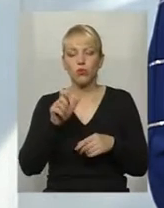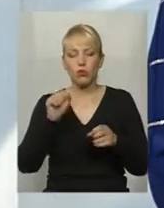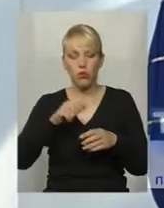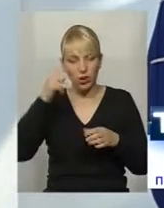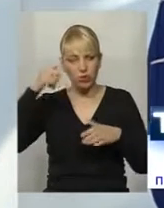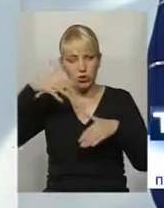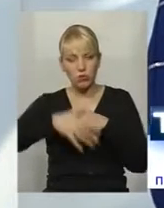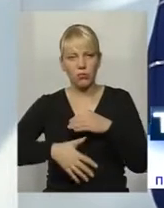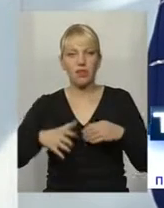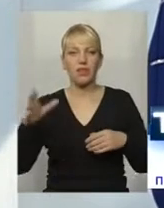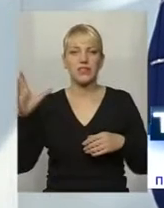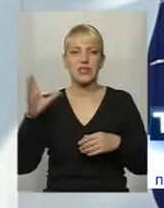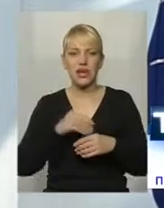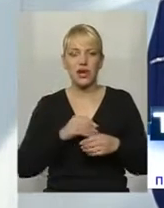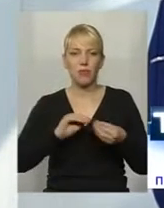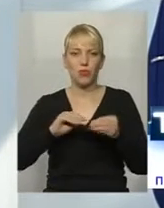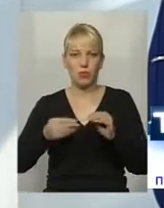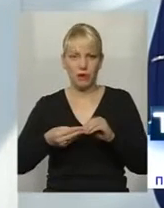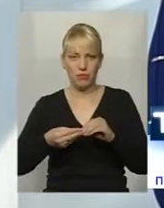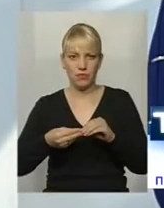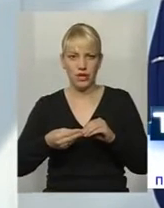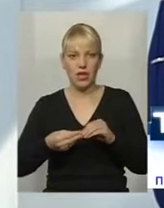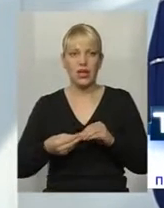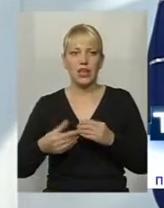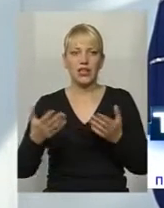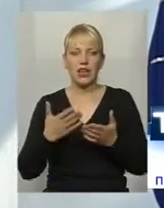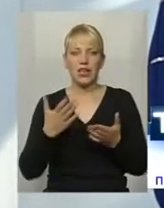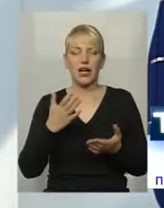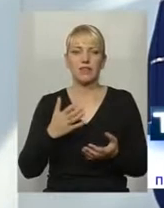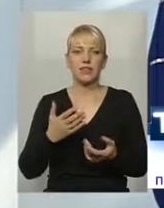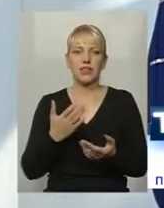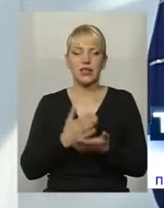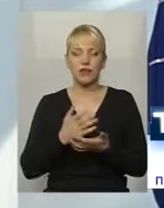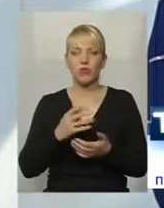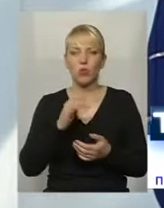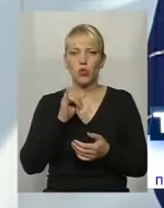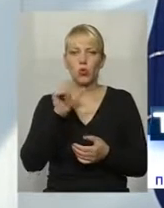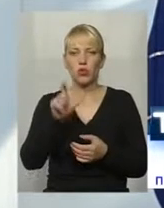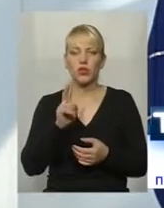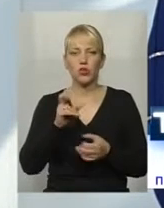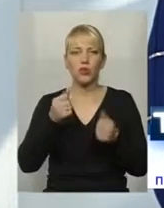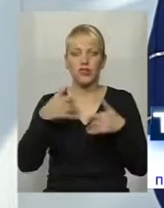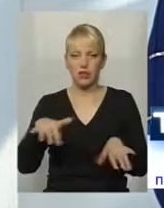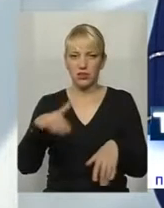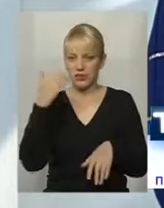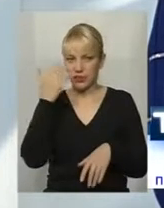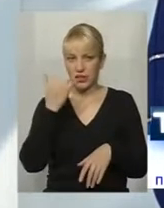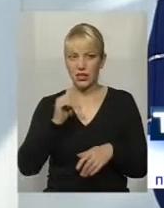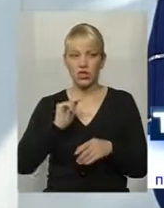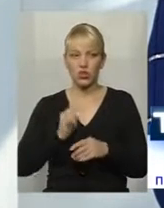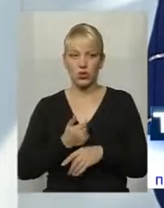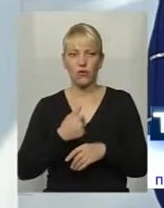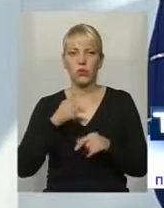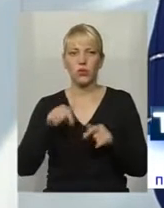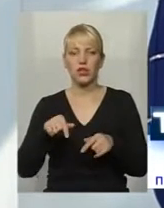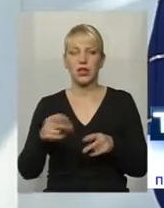глибиною безодній цієї, яка нависає, власне, над людиною, яка втратила зір. І знову ж, тут я